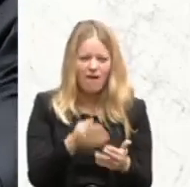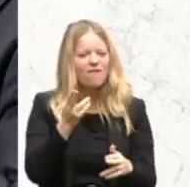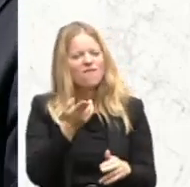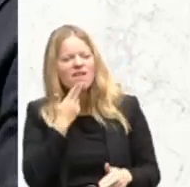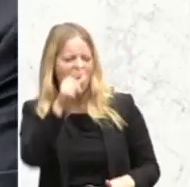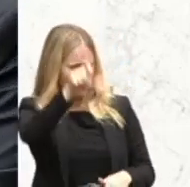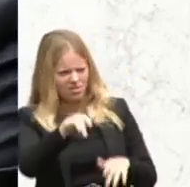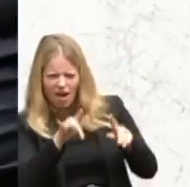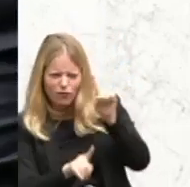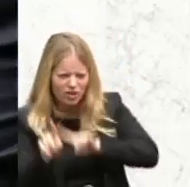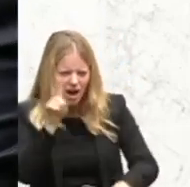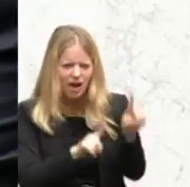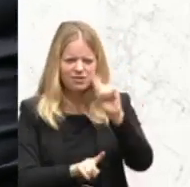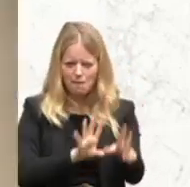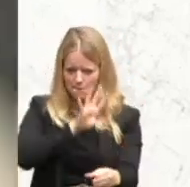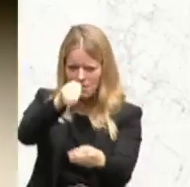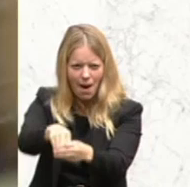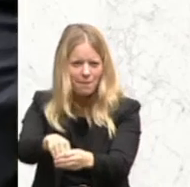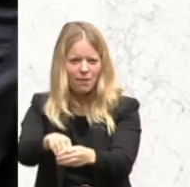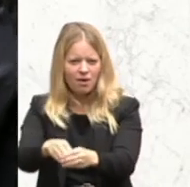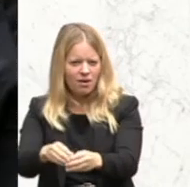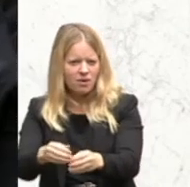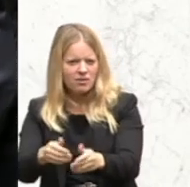dass er sich einer Terrorgruppe angeschlossen hat,